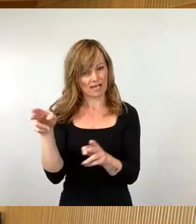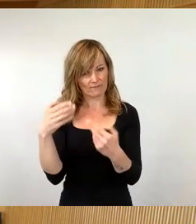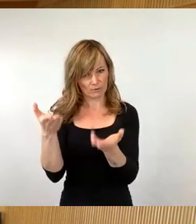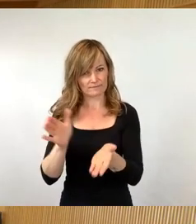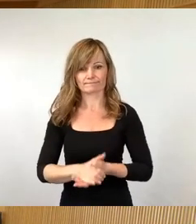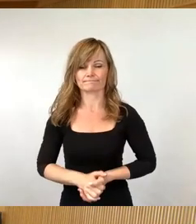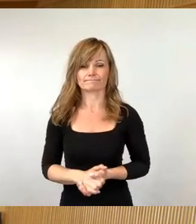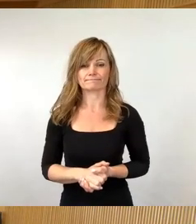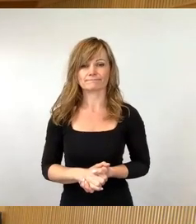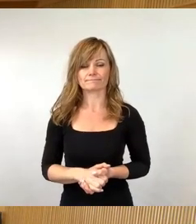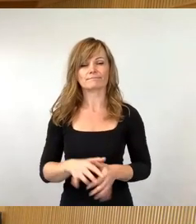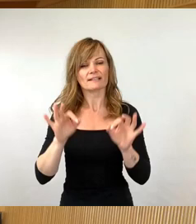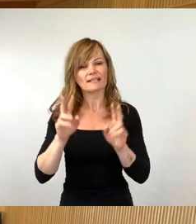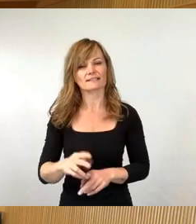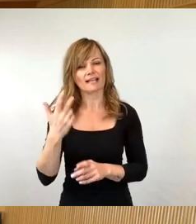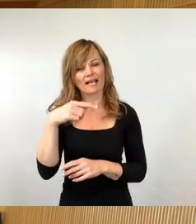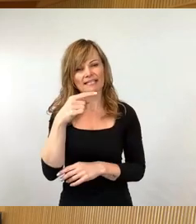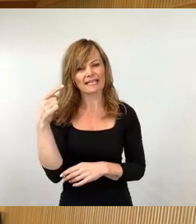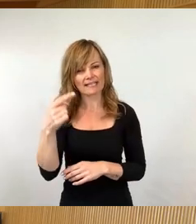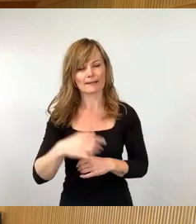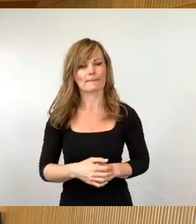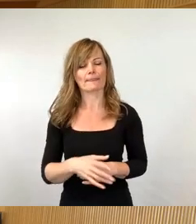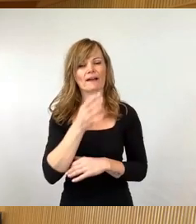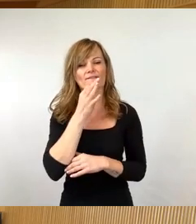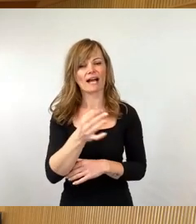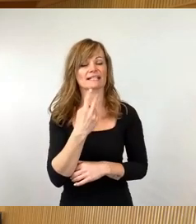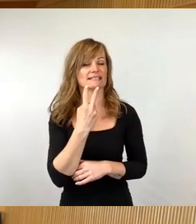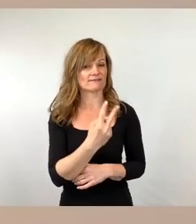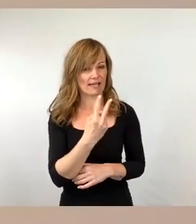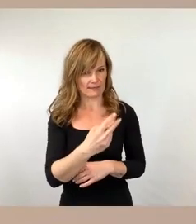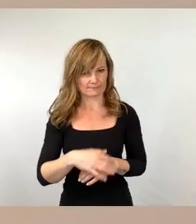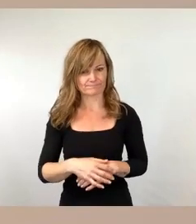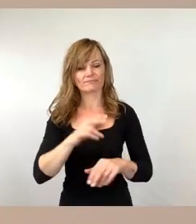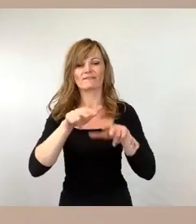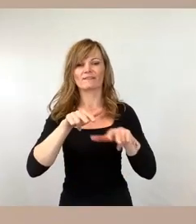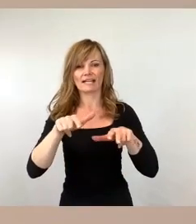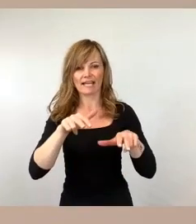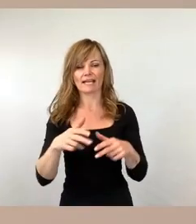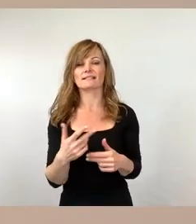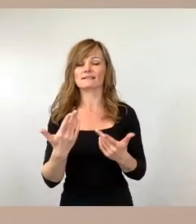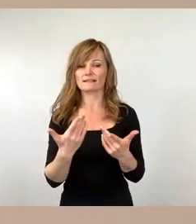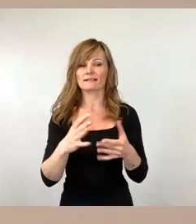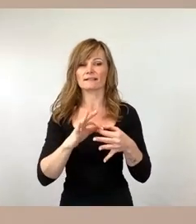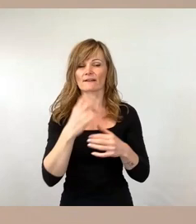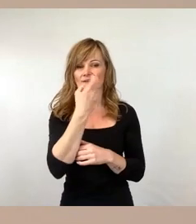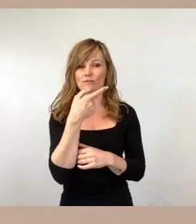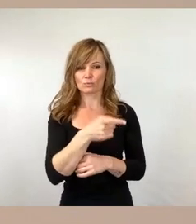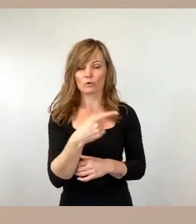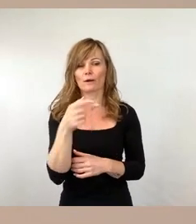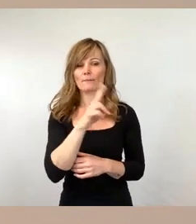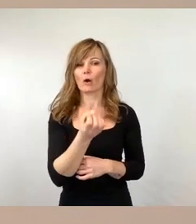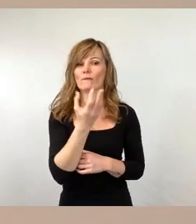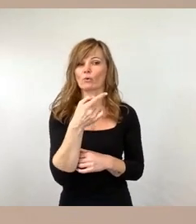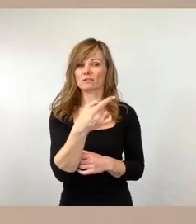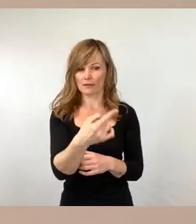Sehr geehrter Herr Gülke, zur Frage 2, die den Verkehrsversuch am Blauen Wunder betrifft. Im Rahmen der Planung